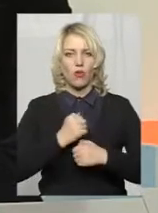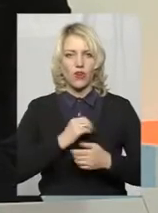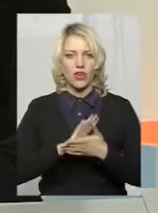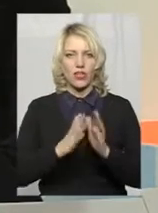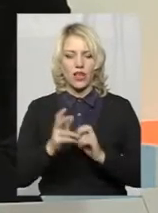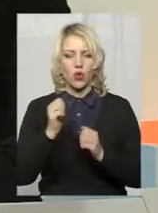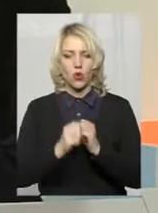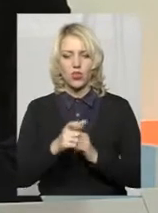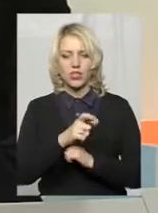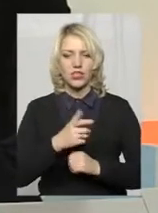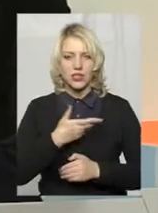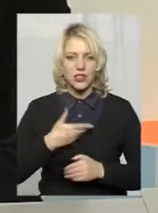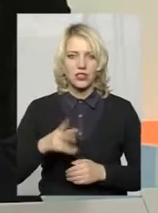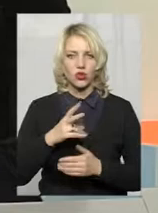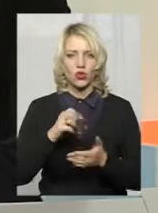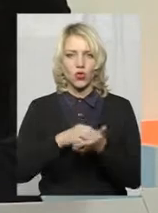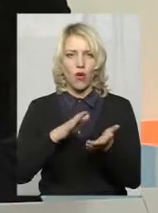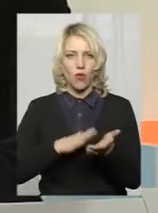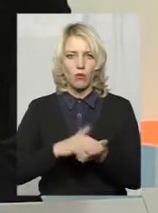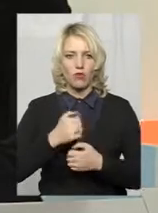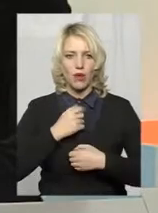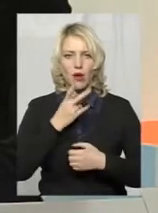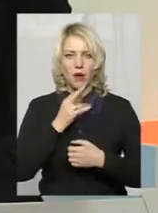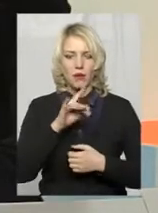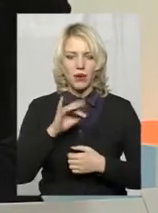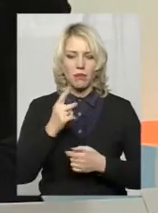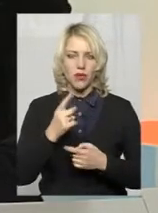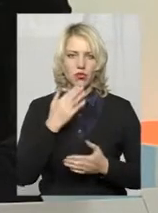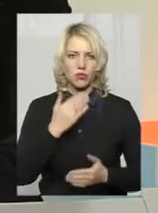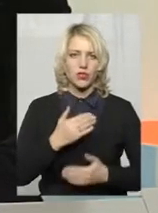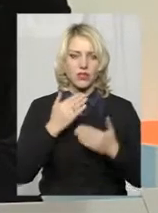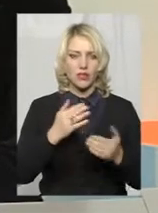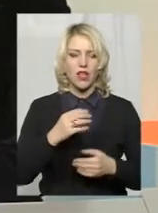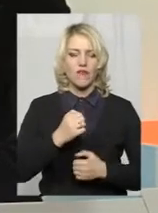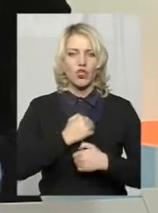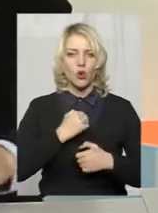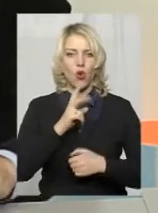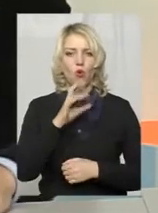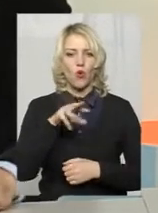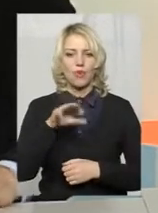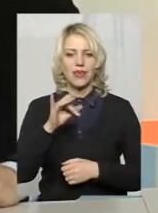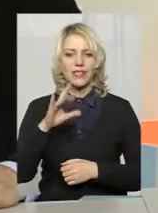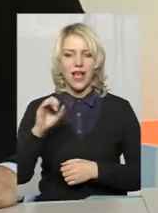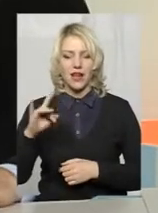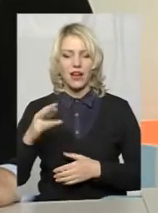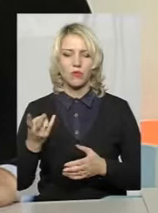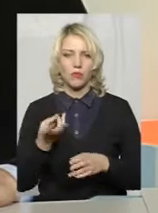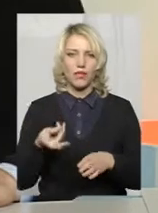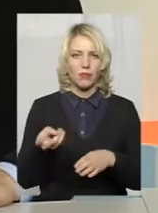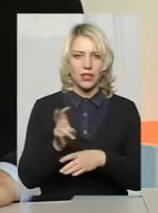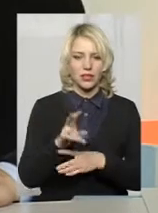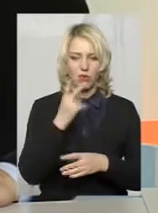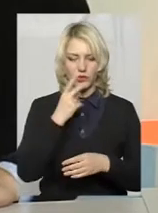стоїть на обліку військовому. При першому зверненні військового комісіату має з'явитися на пункт і показати, що я готовий